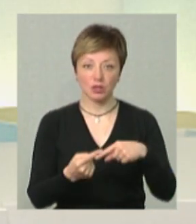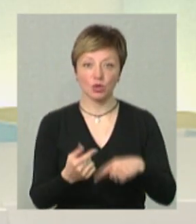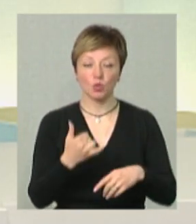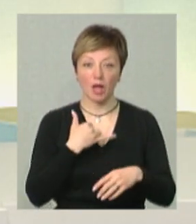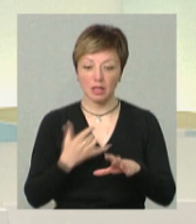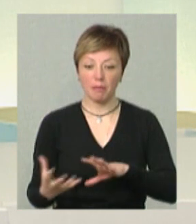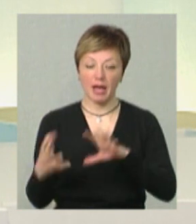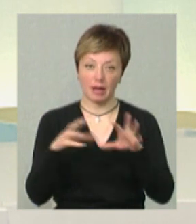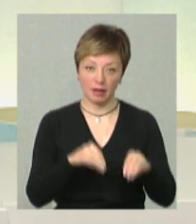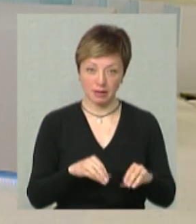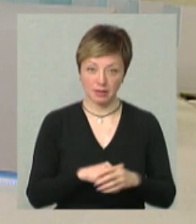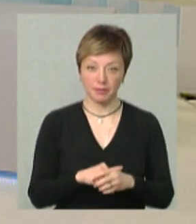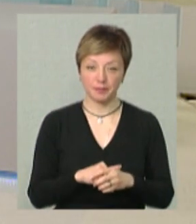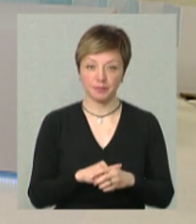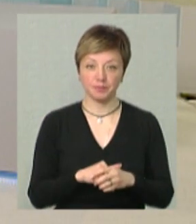нас перенести.